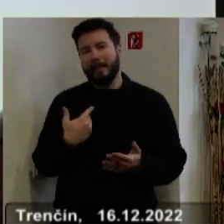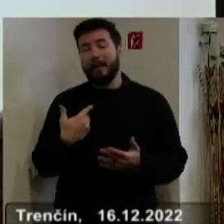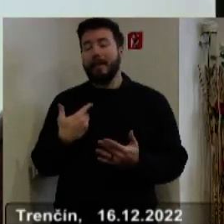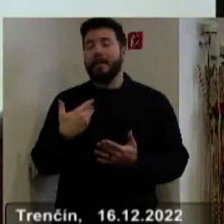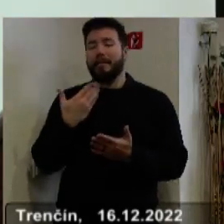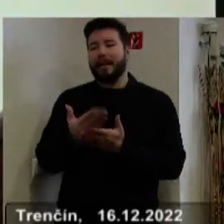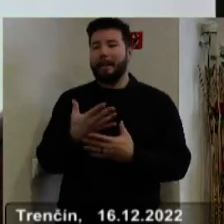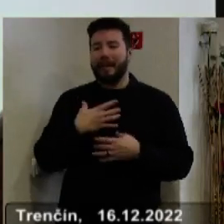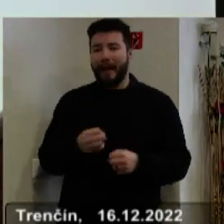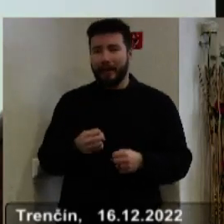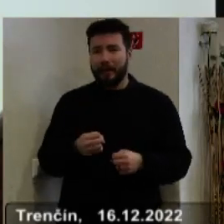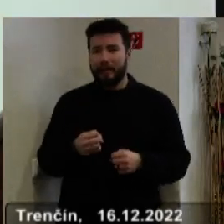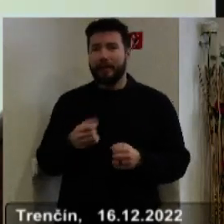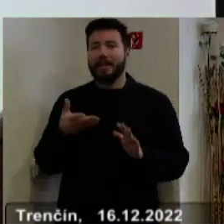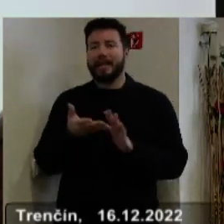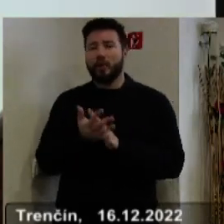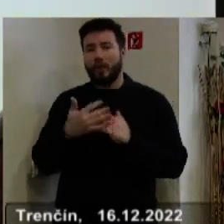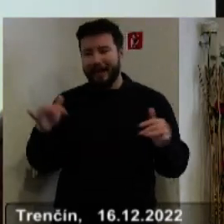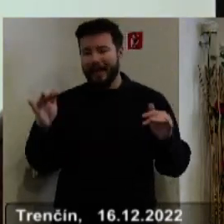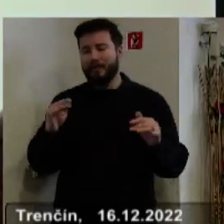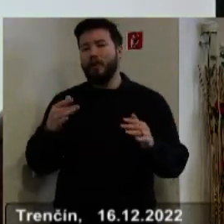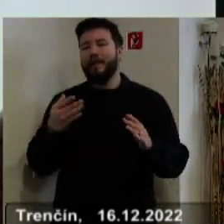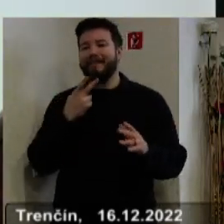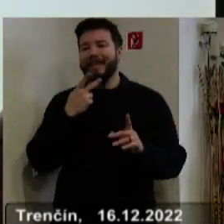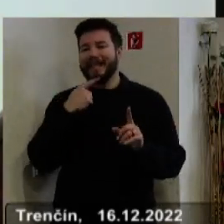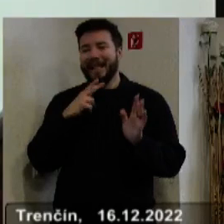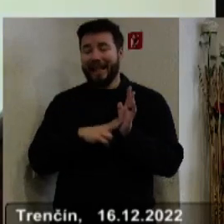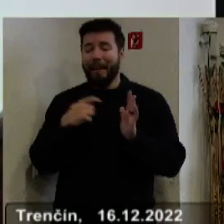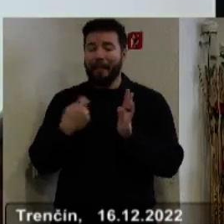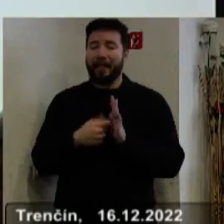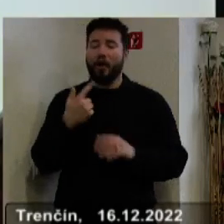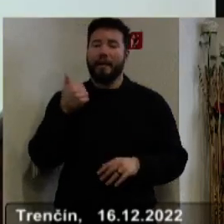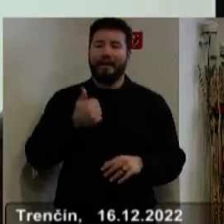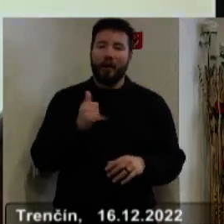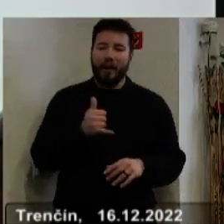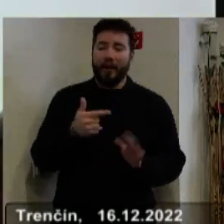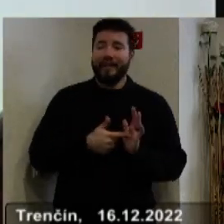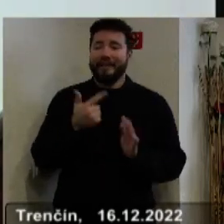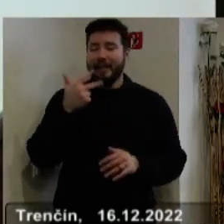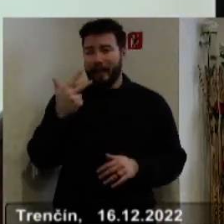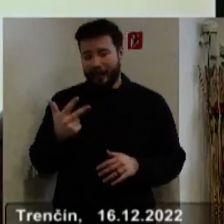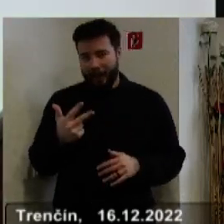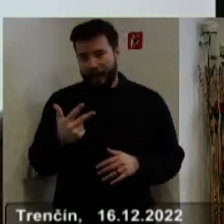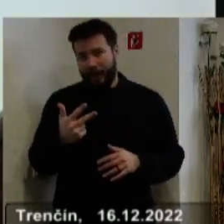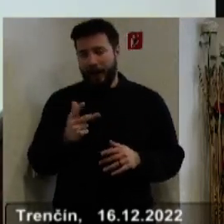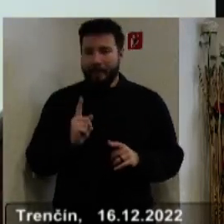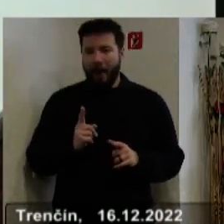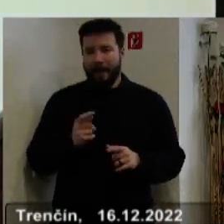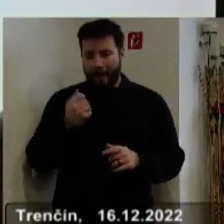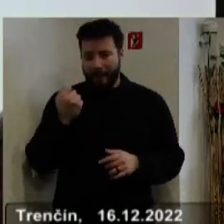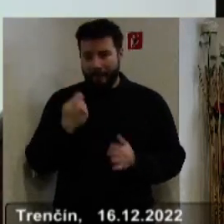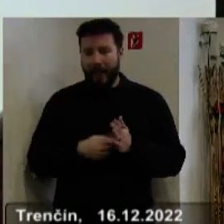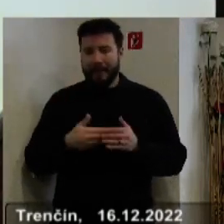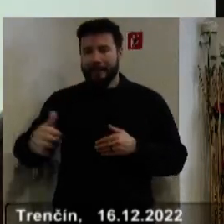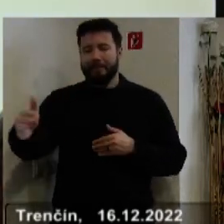návrh na skválenie všeobecného záväzného naredenia s účinnosťou od 1.1.2023. Jedná sa